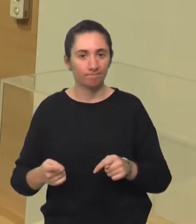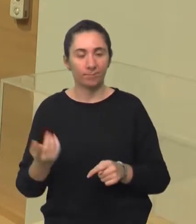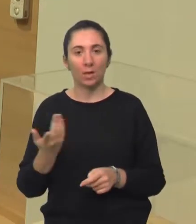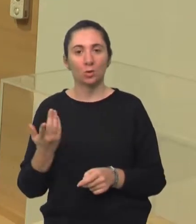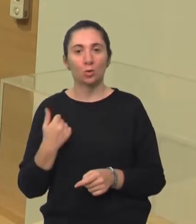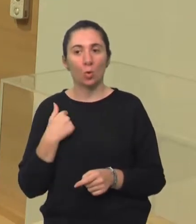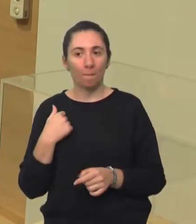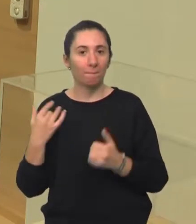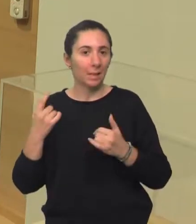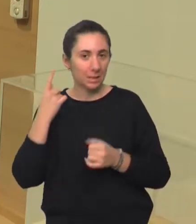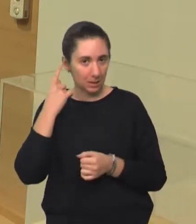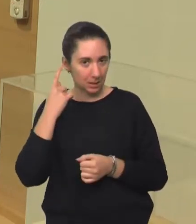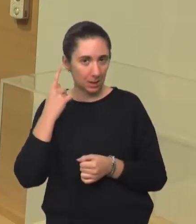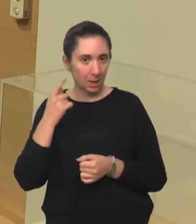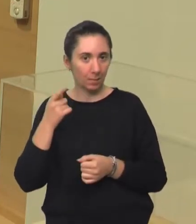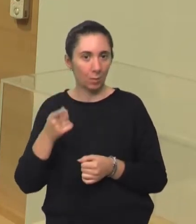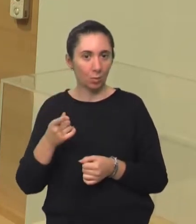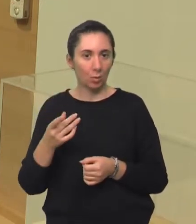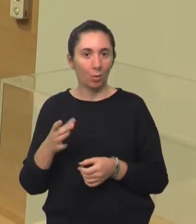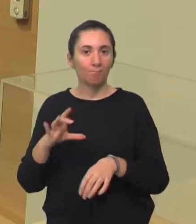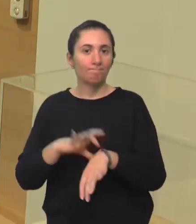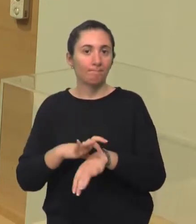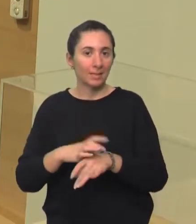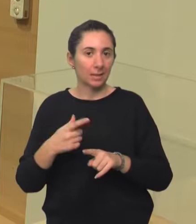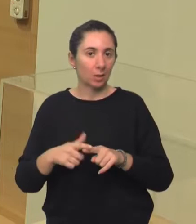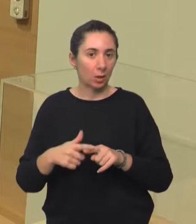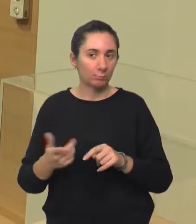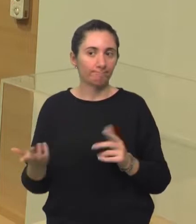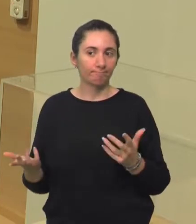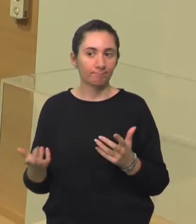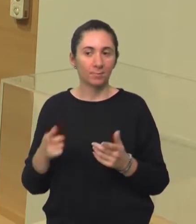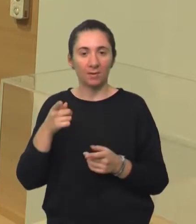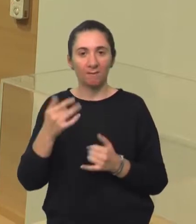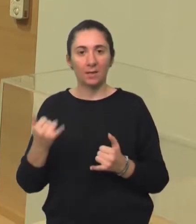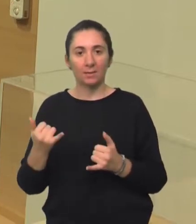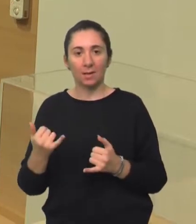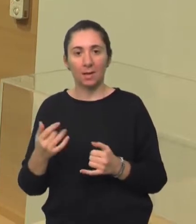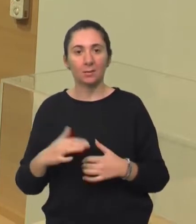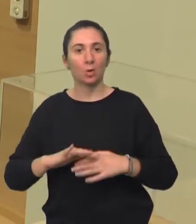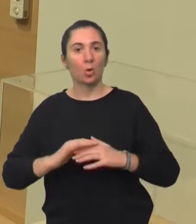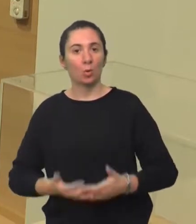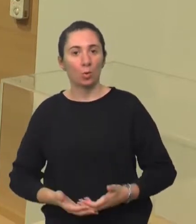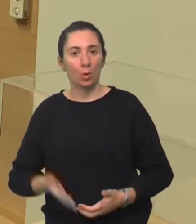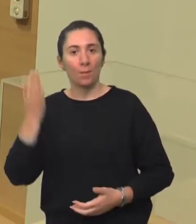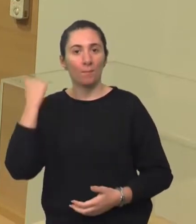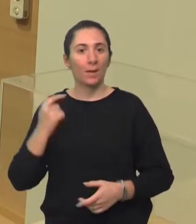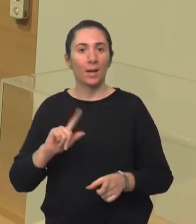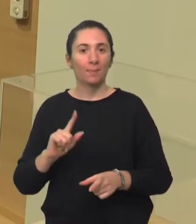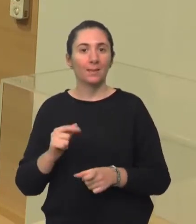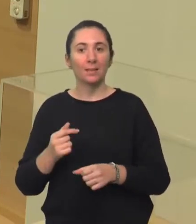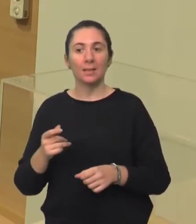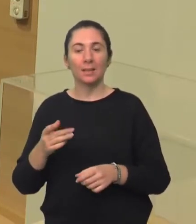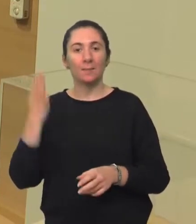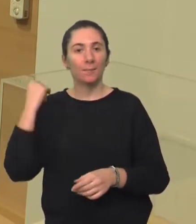mi nekako sad znamo to je da uvijek postojiti nekakvi medicinski razlozi, odnosno da je činjenica da mi danas održavamo trudnoće koje prije nikada ne bi bile